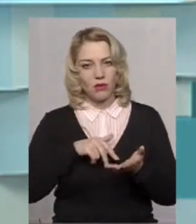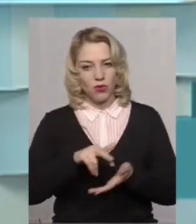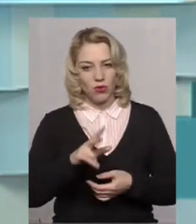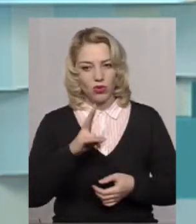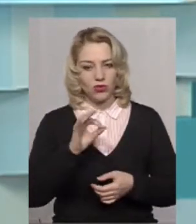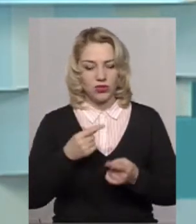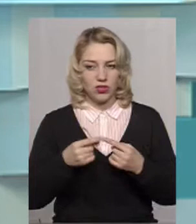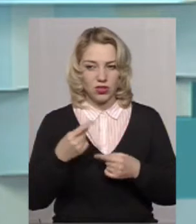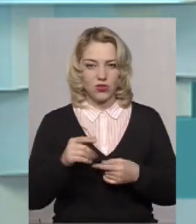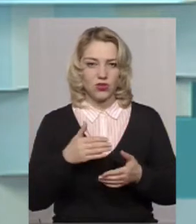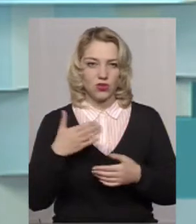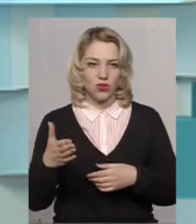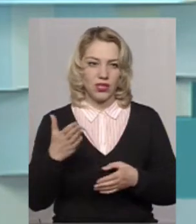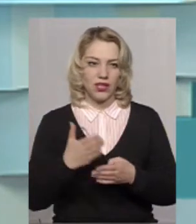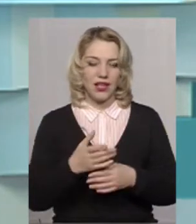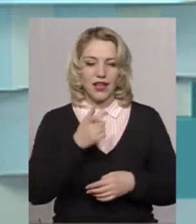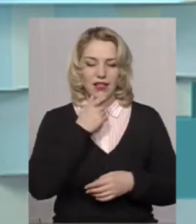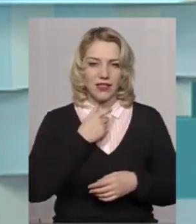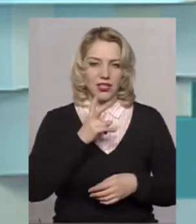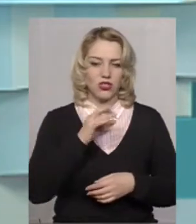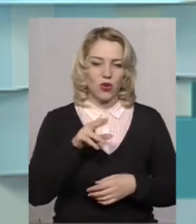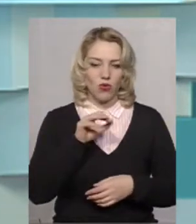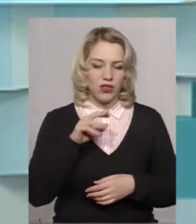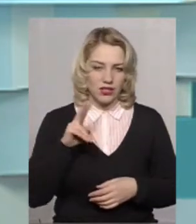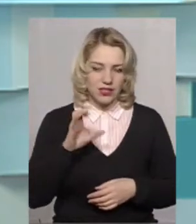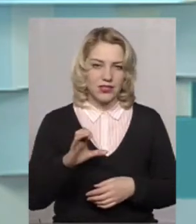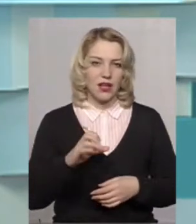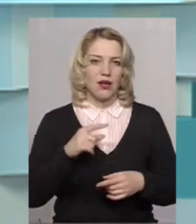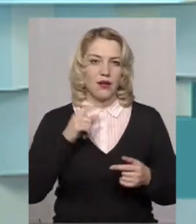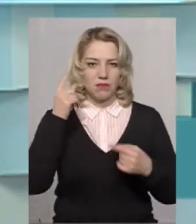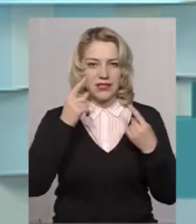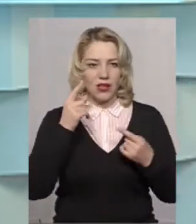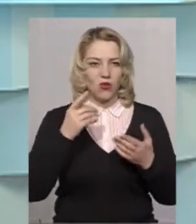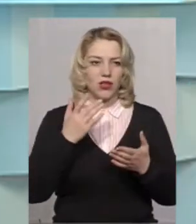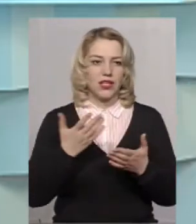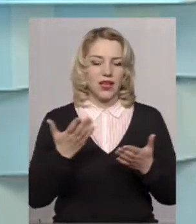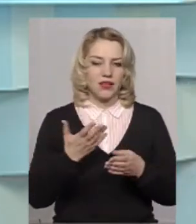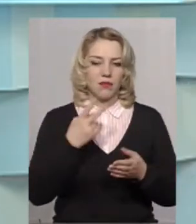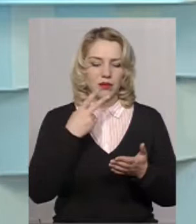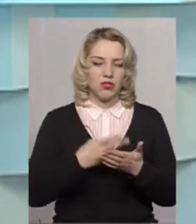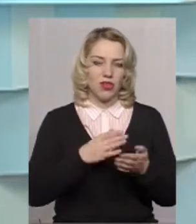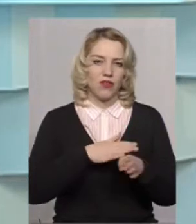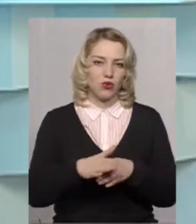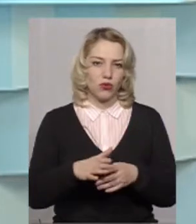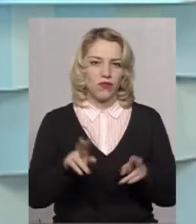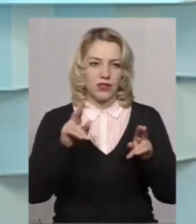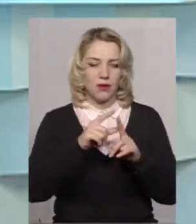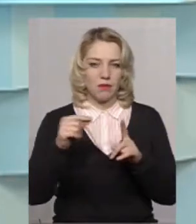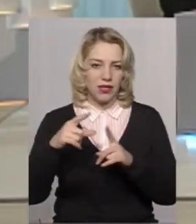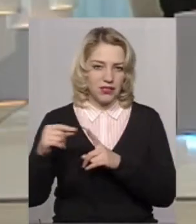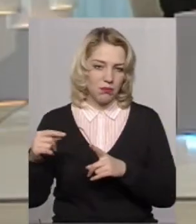сторони є етичний кодекс психолога, який передбачає виконання певних принципів, і одним з принципів є